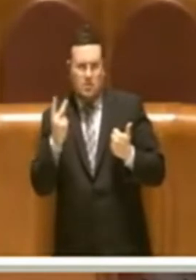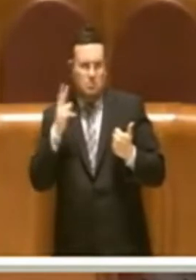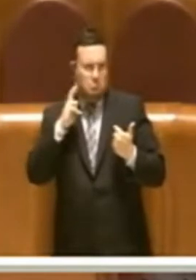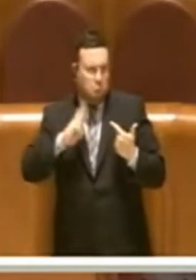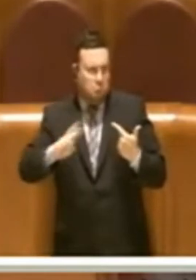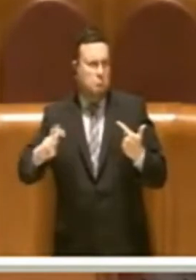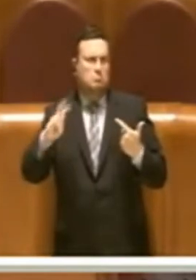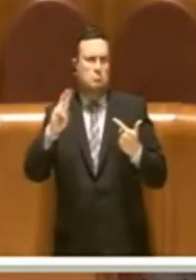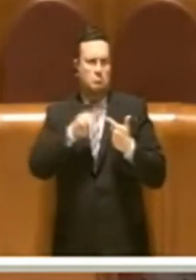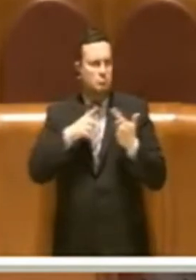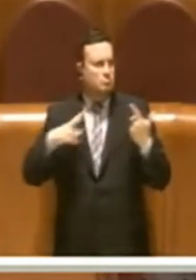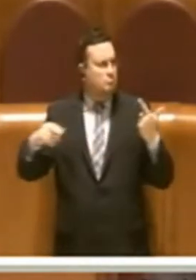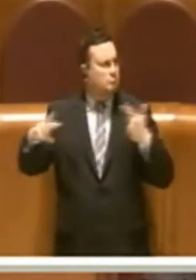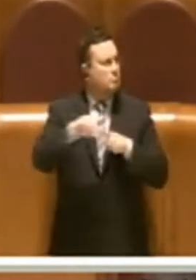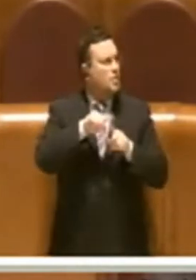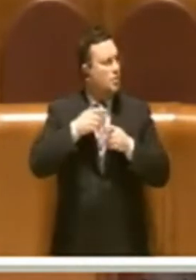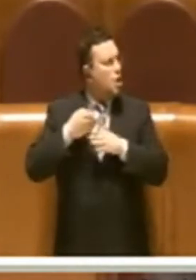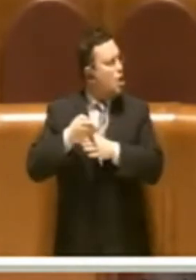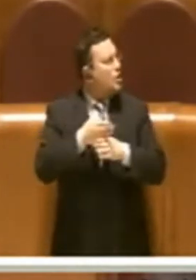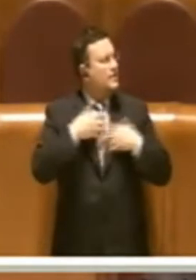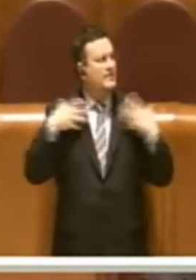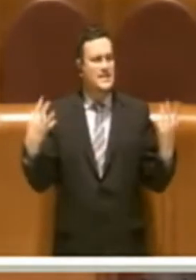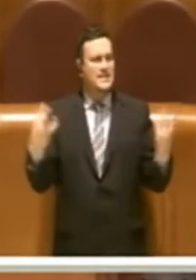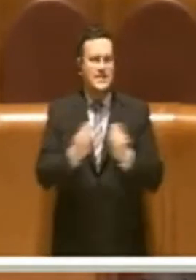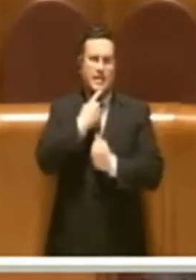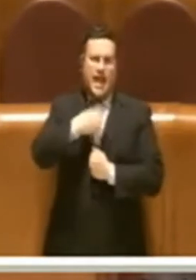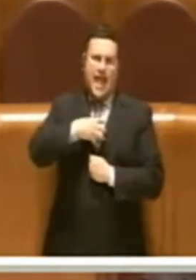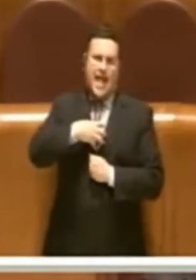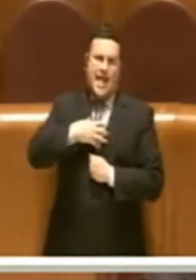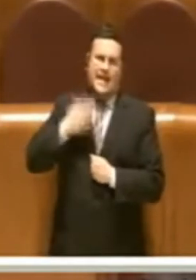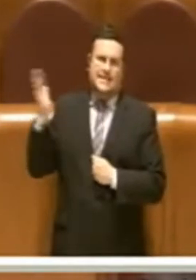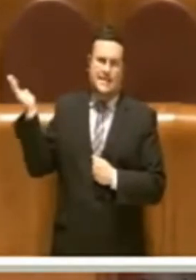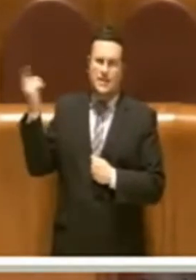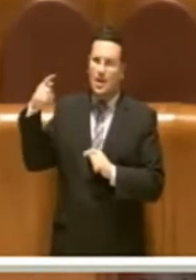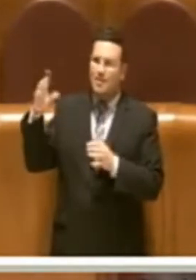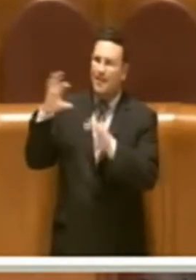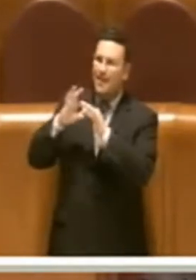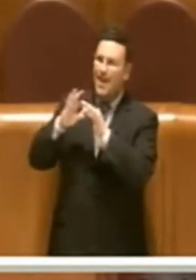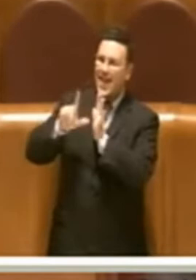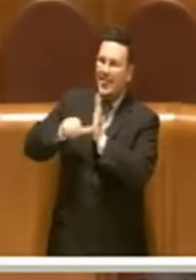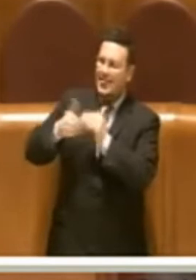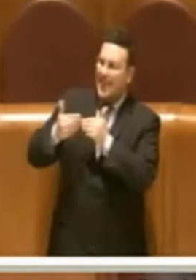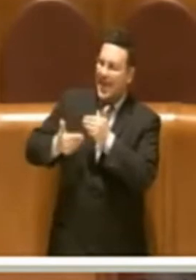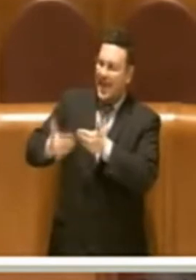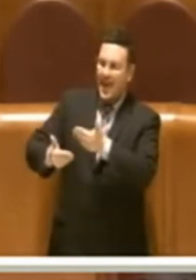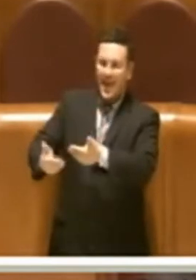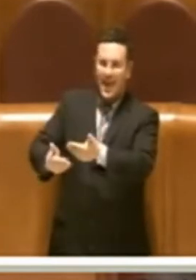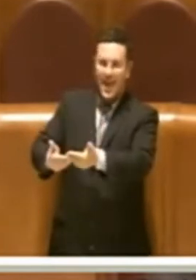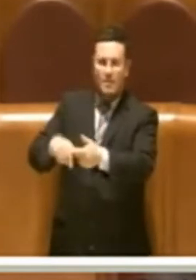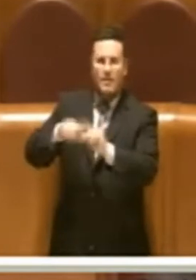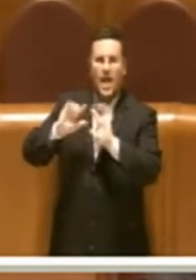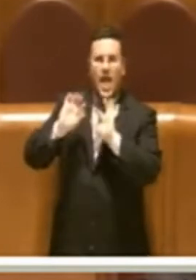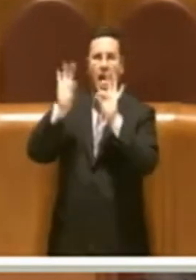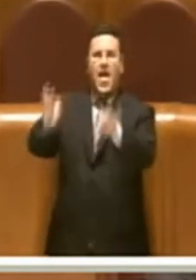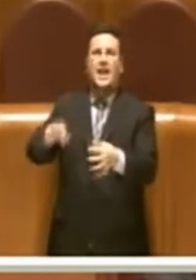l'assessore sui tempi per andare ad approvare questa